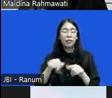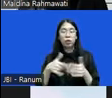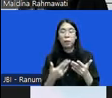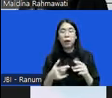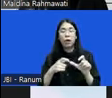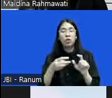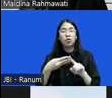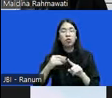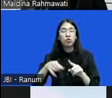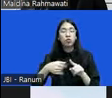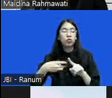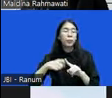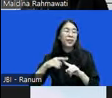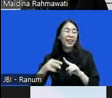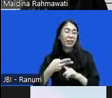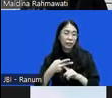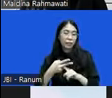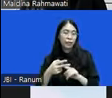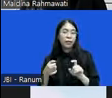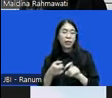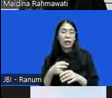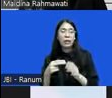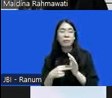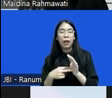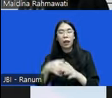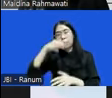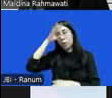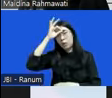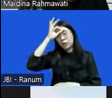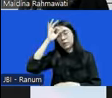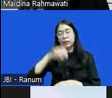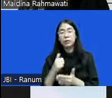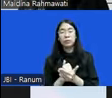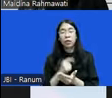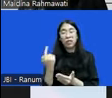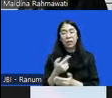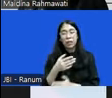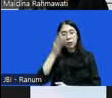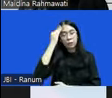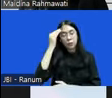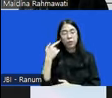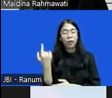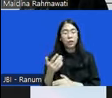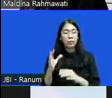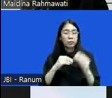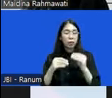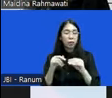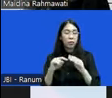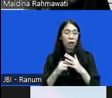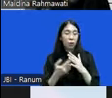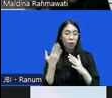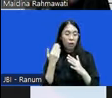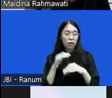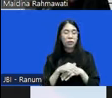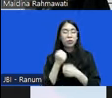penegak hukum padahal kita penilaian dari kepolisian padahal kita juga tahu tadi kita bahas di awal bahwa upaya